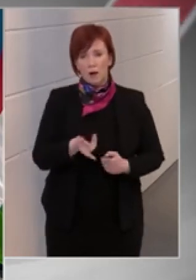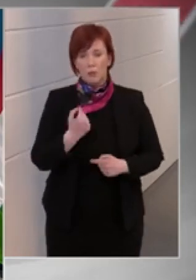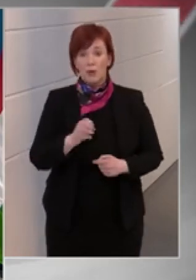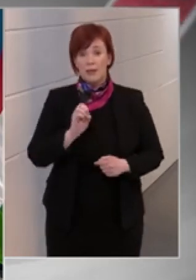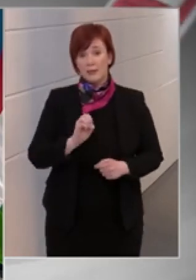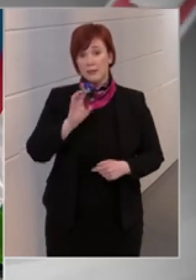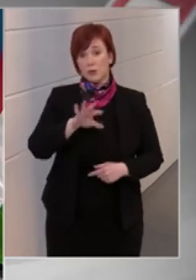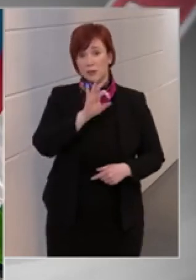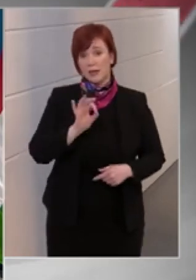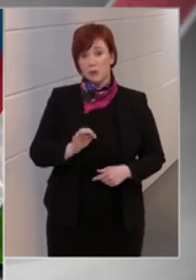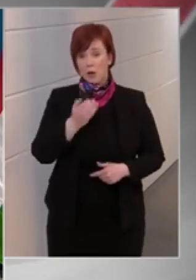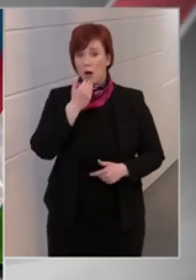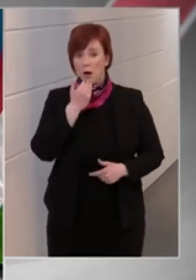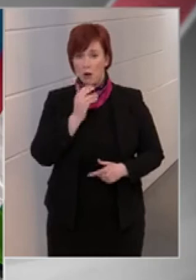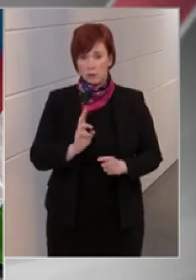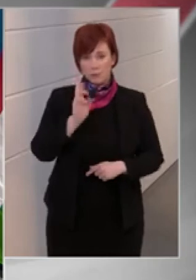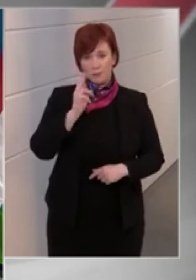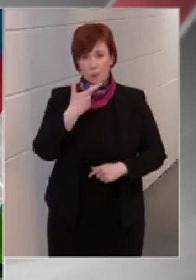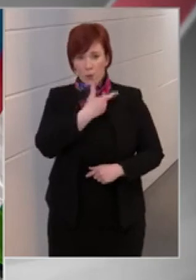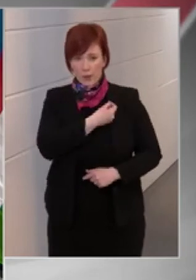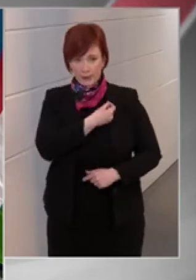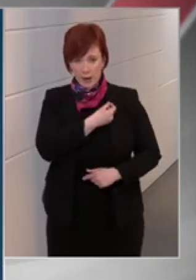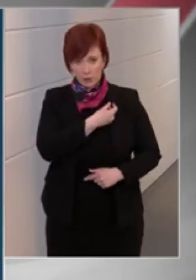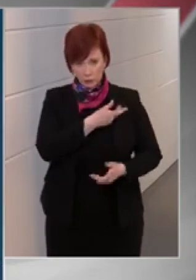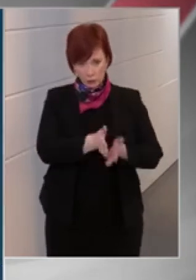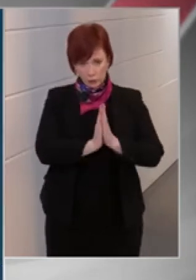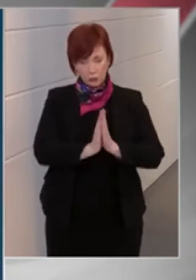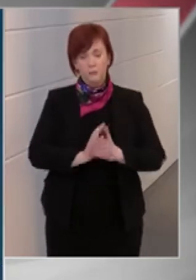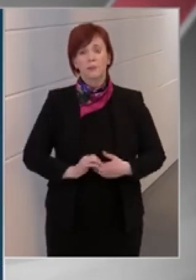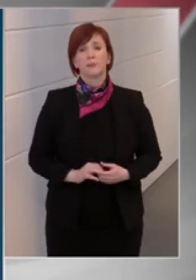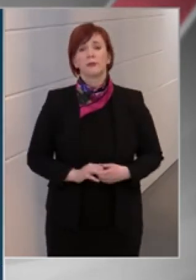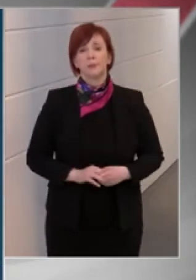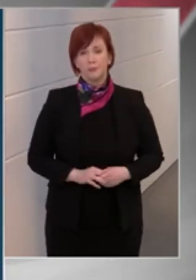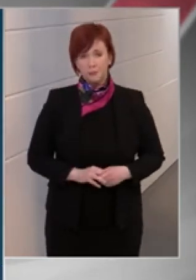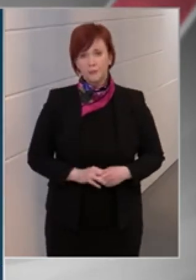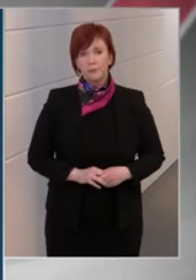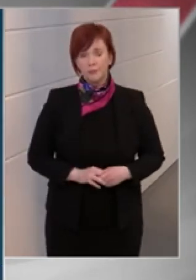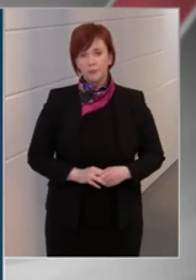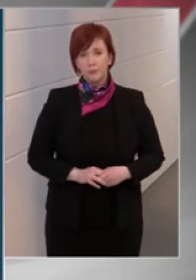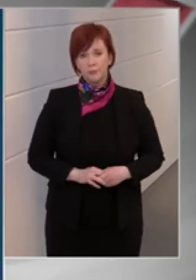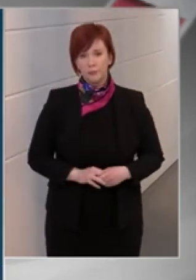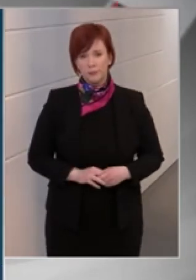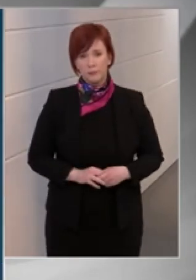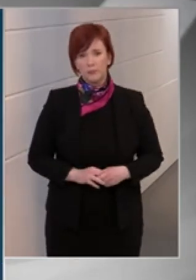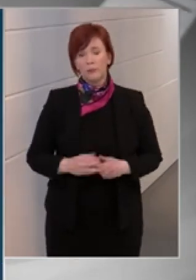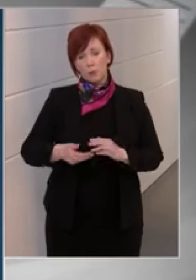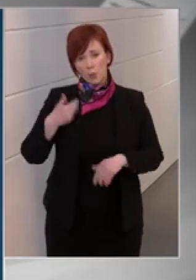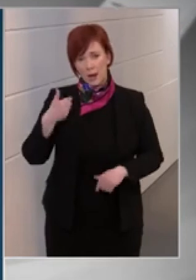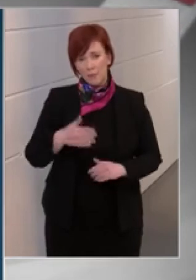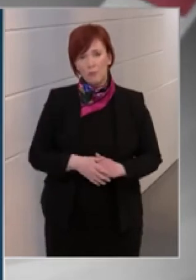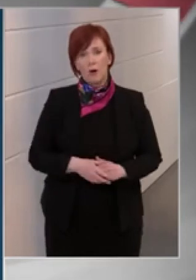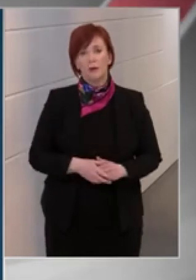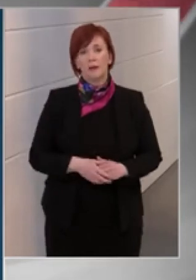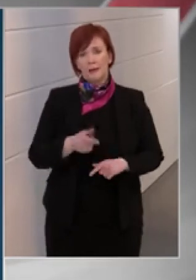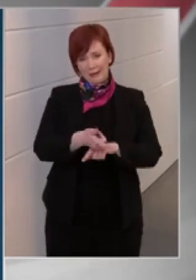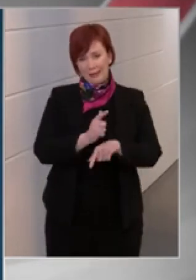szeretett volna élni a védőoltás felvételének a lehetőségével. Korábban, mint egy